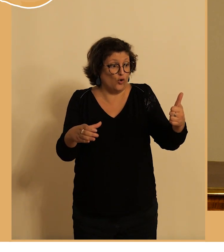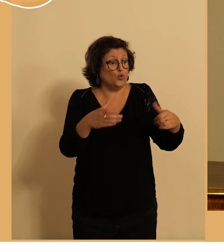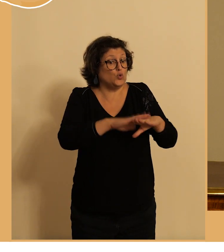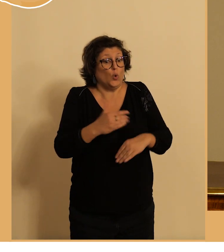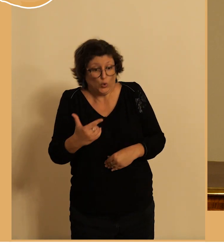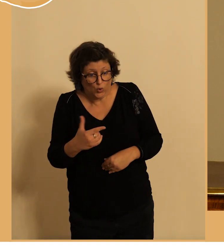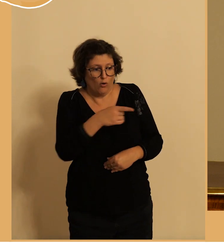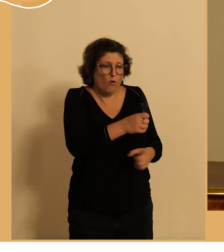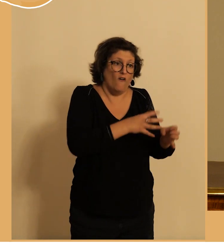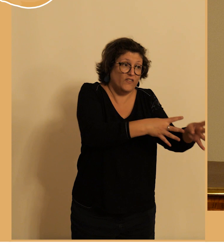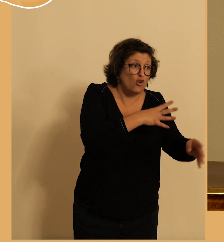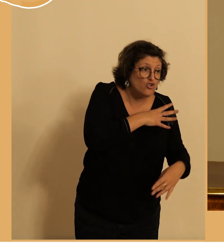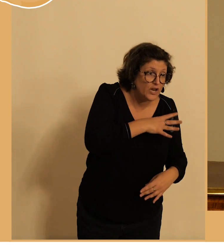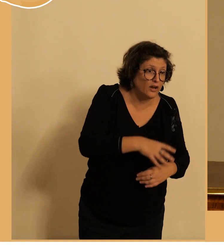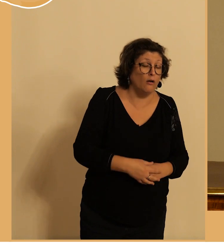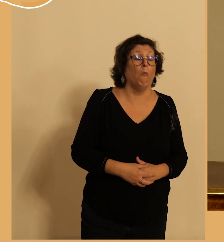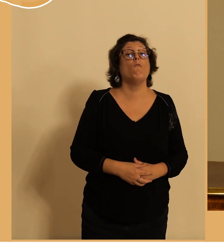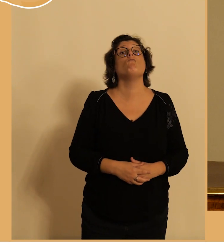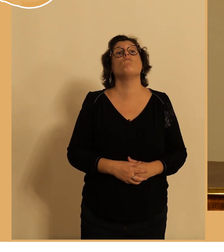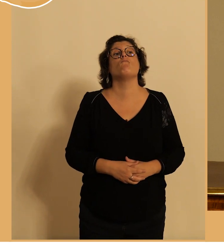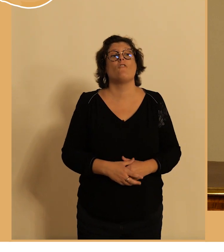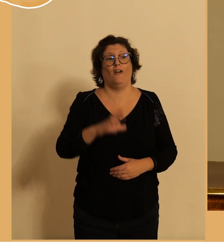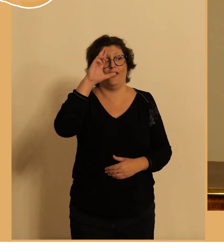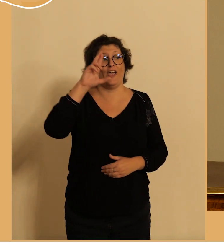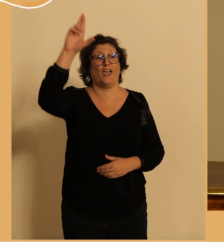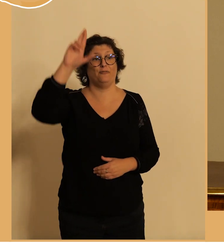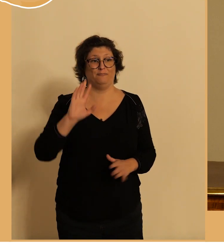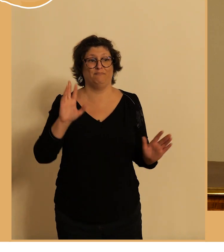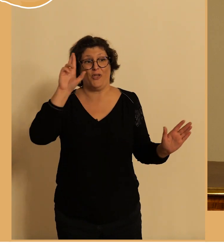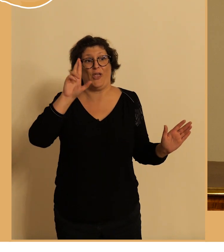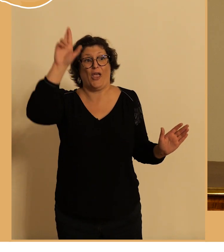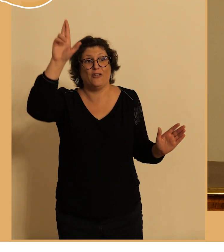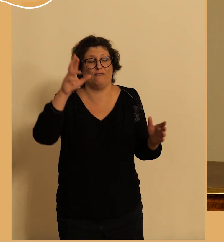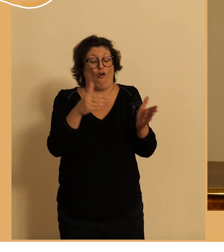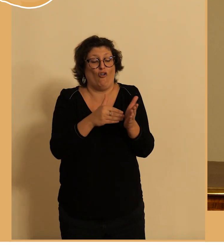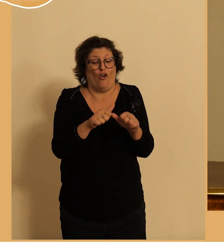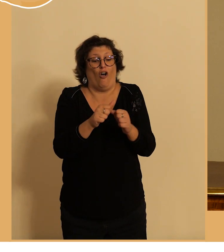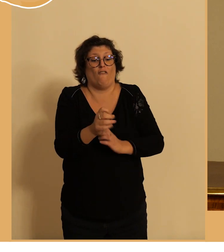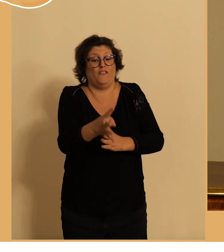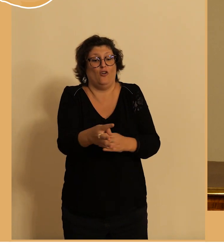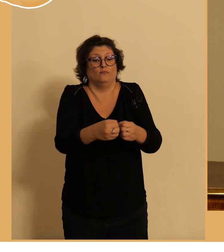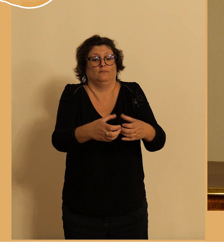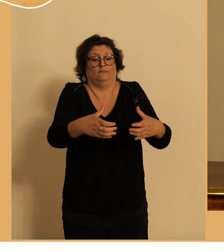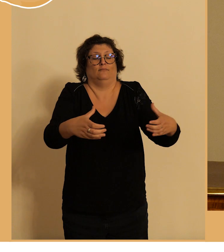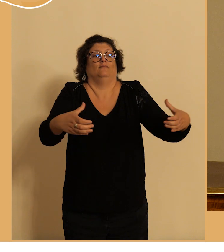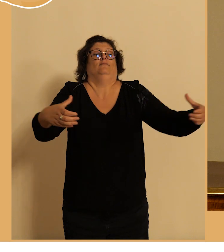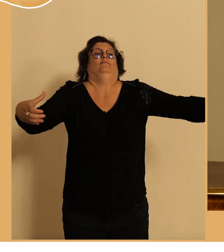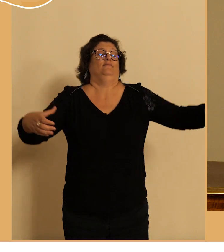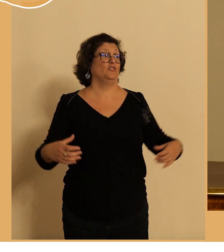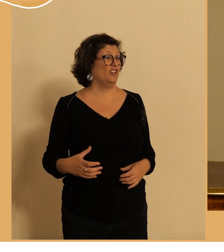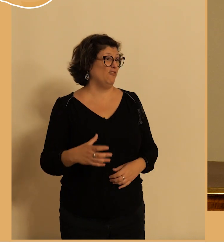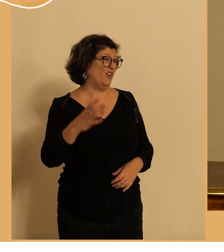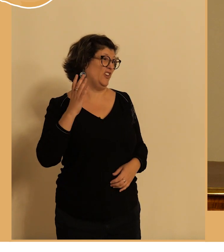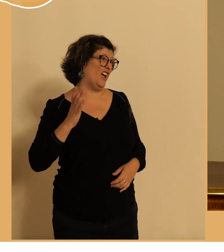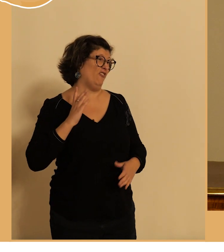c'est un souhait madame et puis la municipalité y travaille fortement pour essayer de regagner ce chiffre de 1949